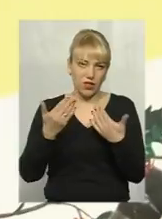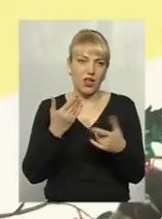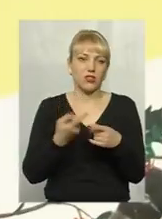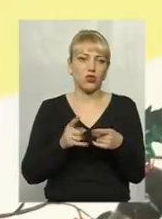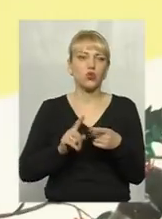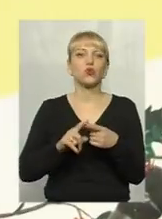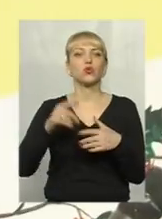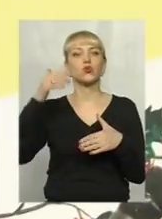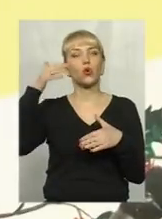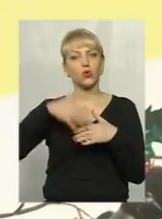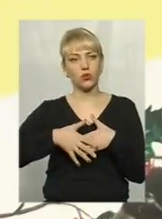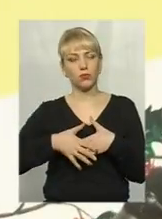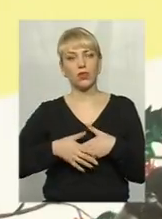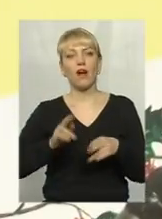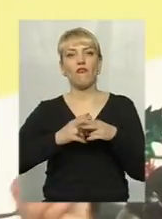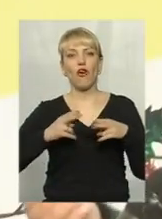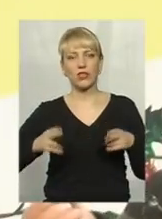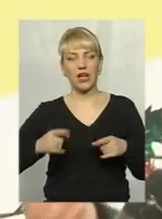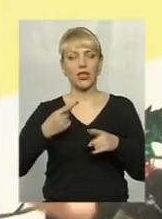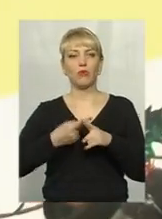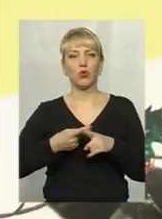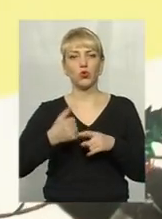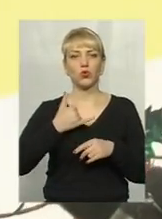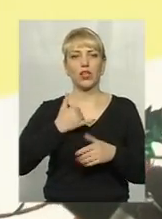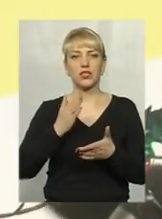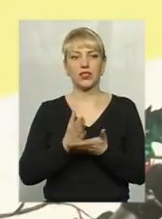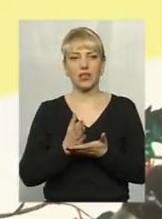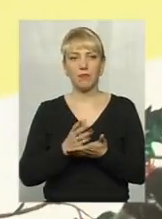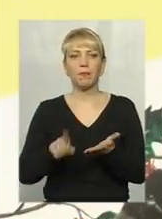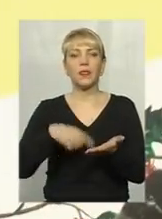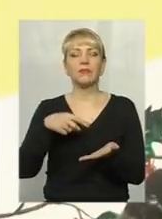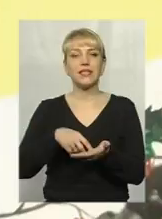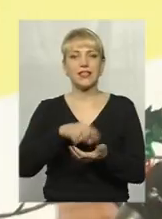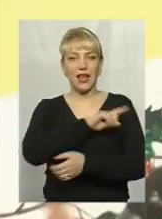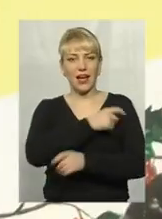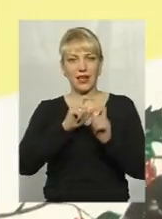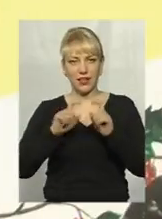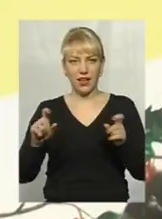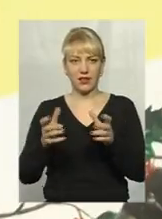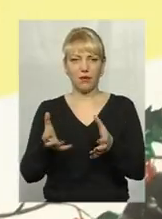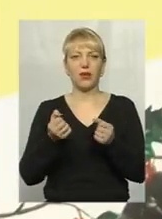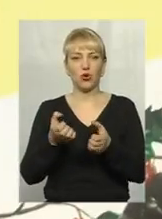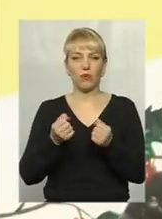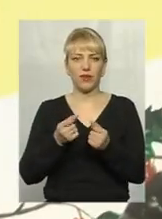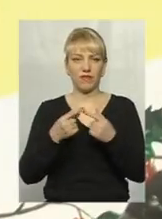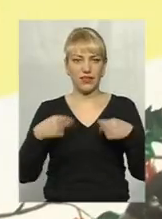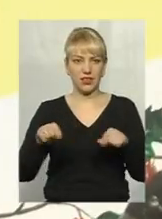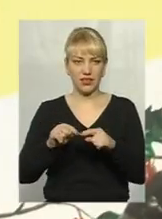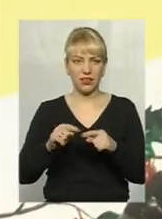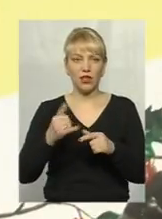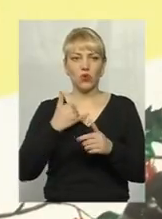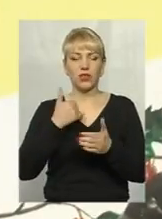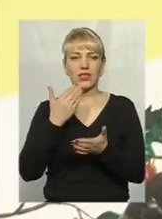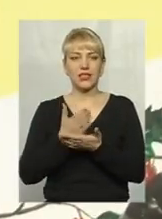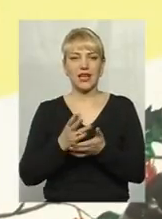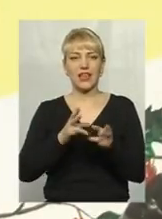з розумінням. Вокзали. Плюс в нас є міська лікарня, прийомне відділення, є